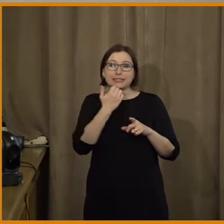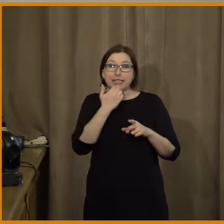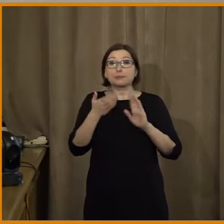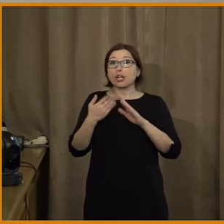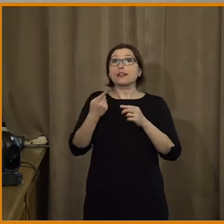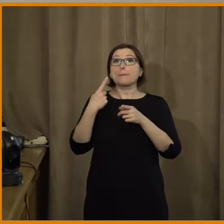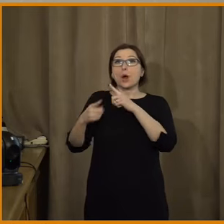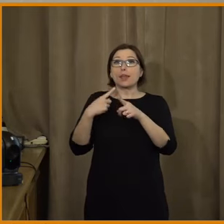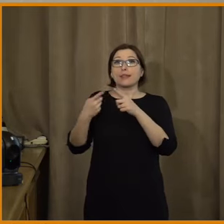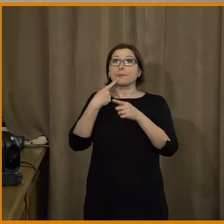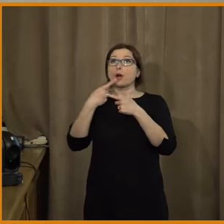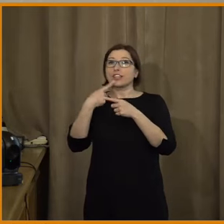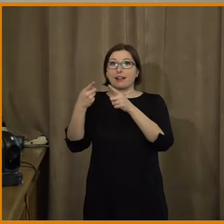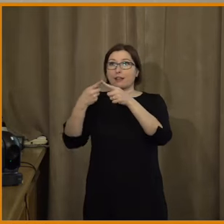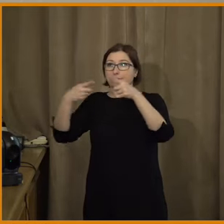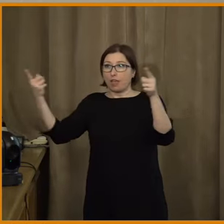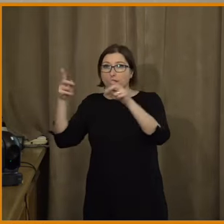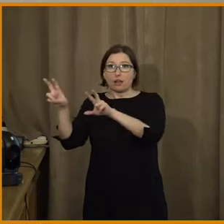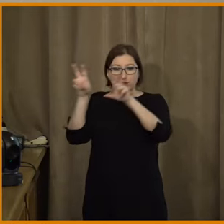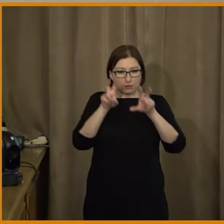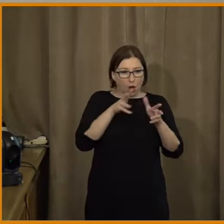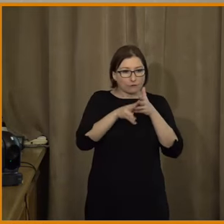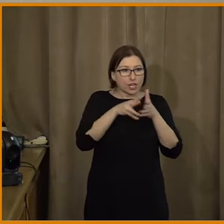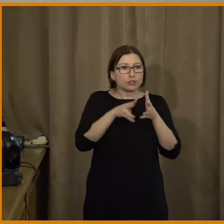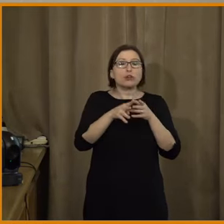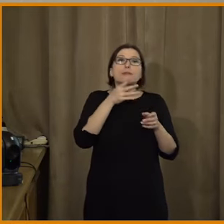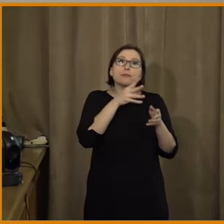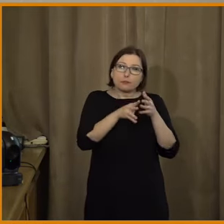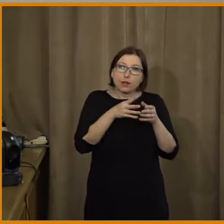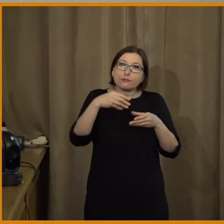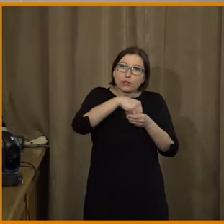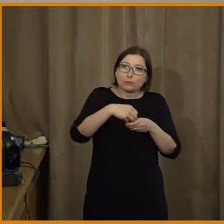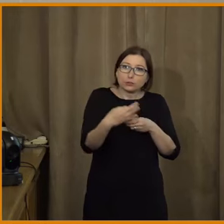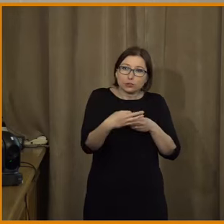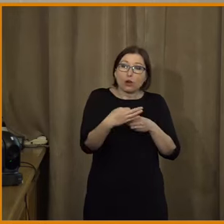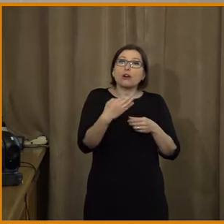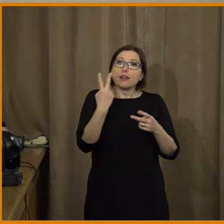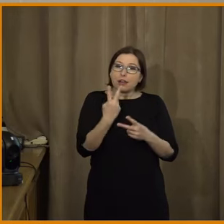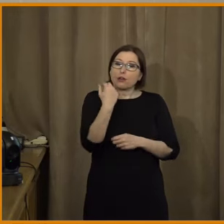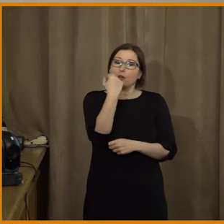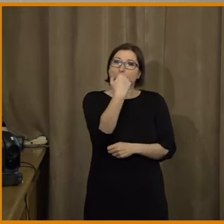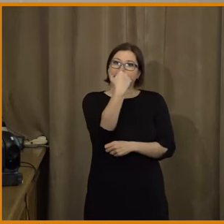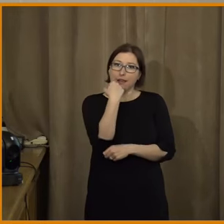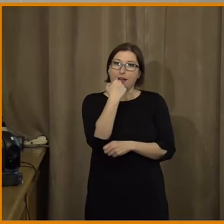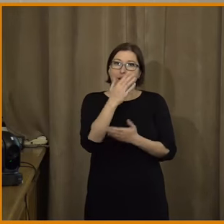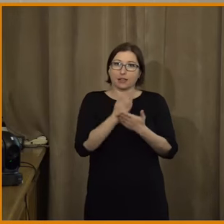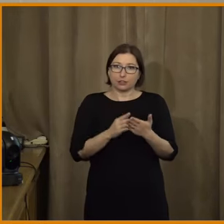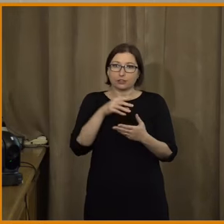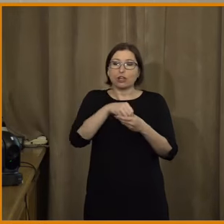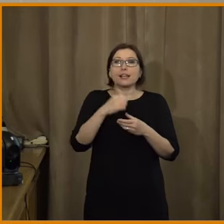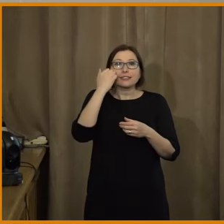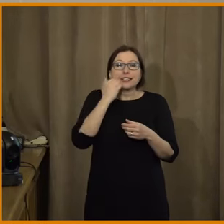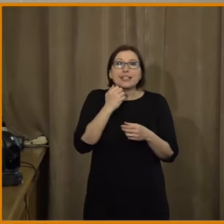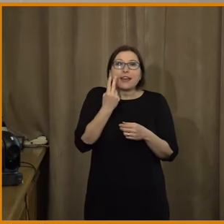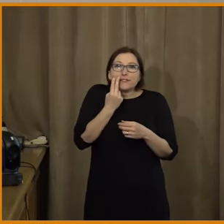politiků. Vlastně z hlediska té naší komunikace je to marginální část toho, co ti lidi reálně vidí